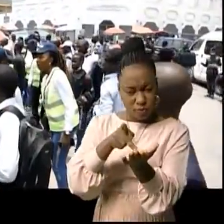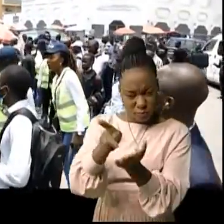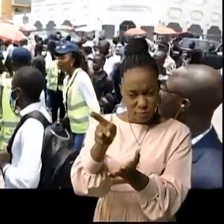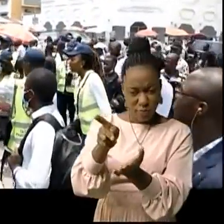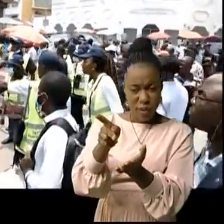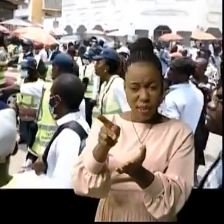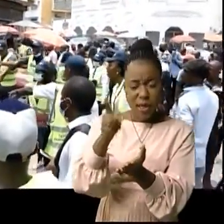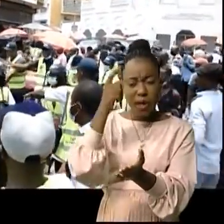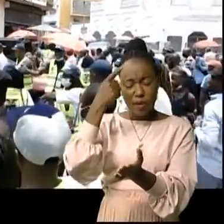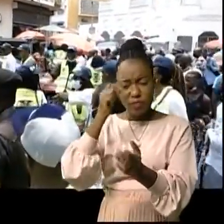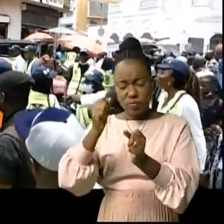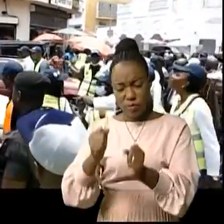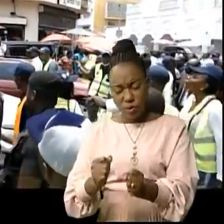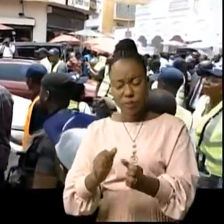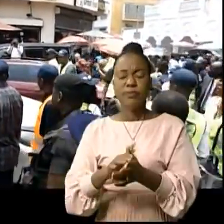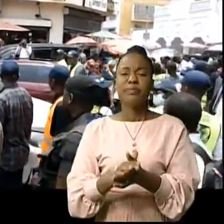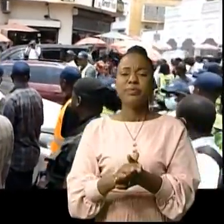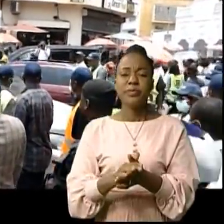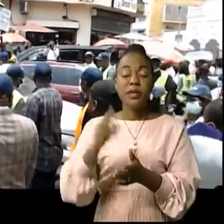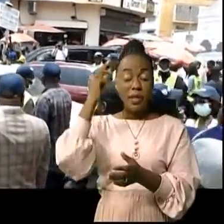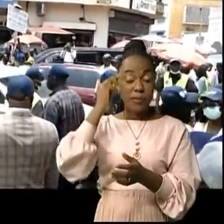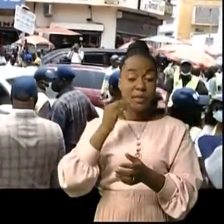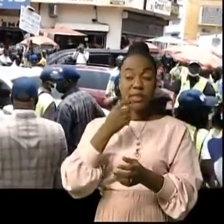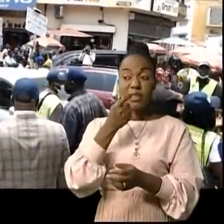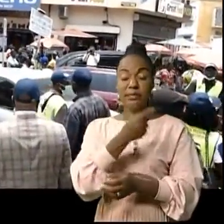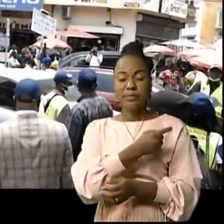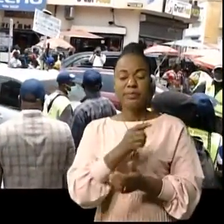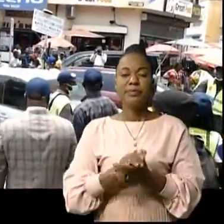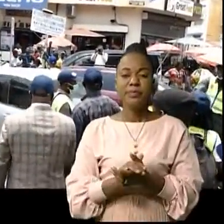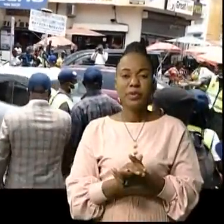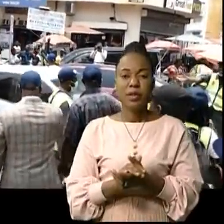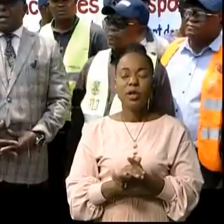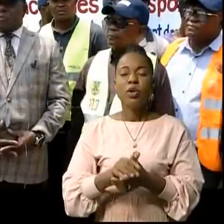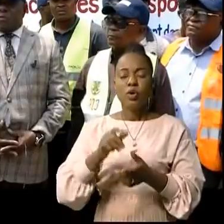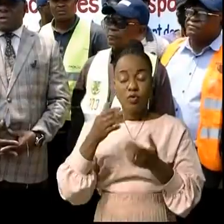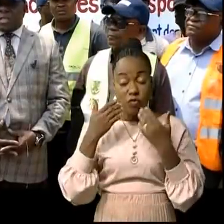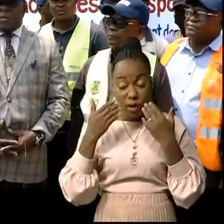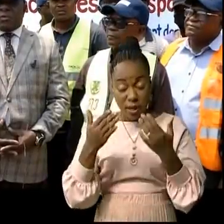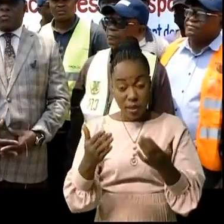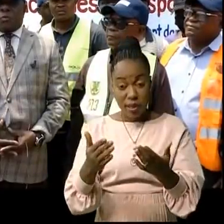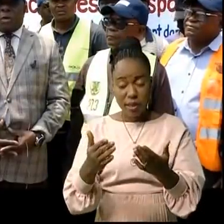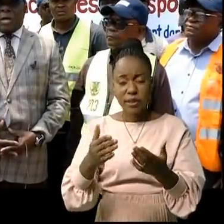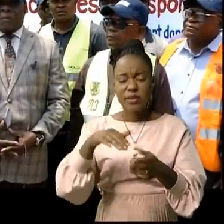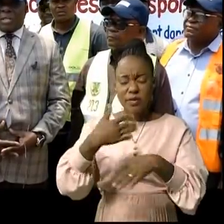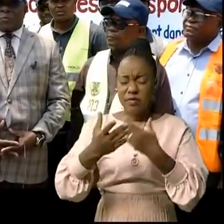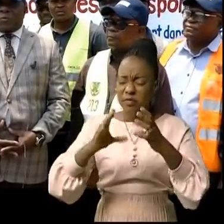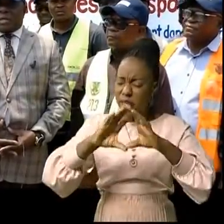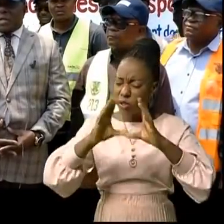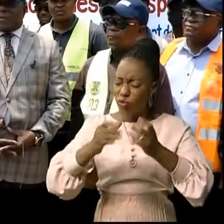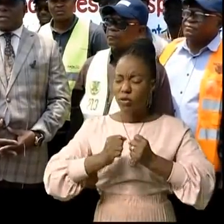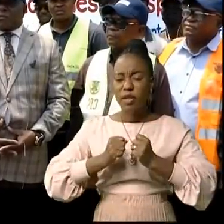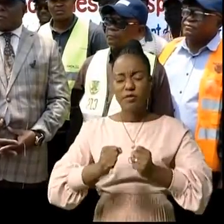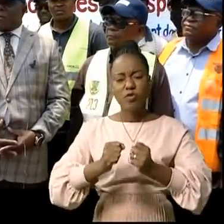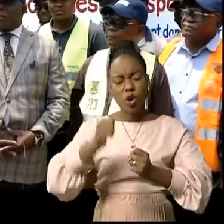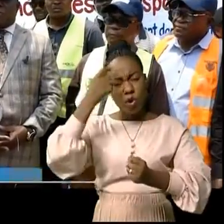moyens de sa politique. Je ferai en sorte que j'atteigne tous les districts de la ville pour la sensibilisation à la perception de la